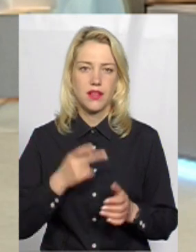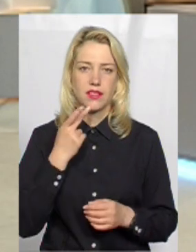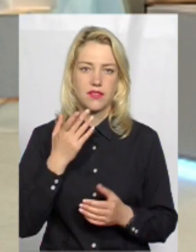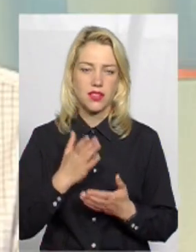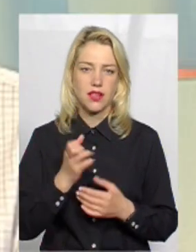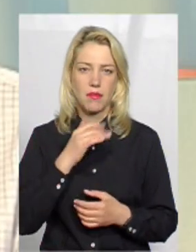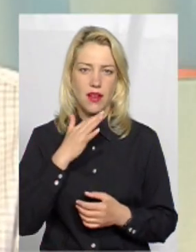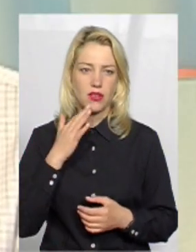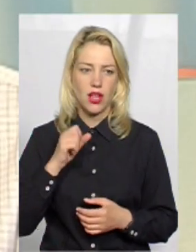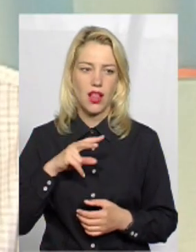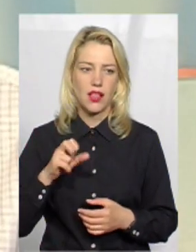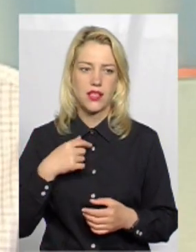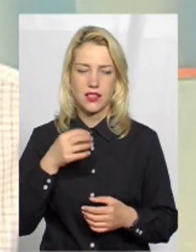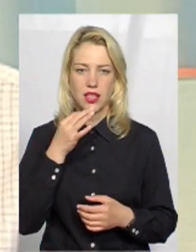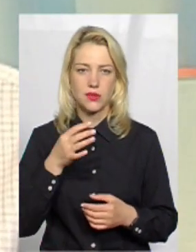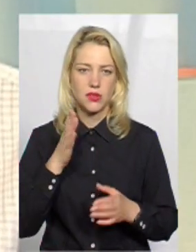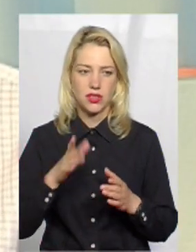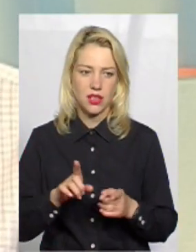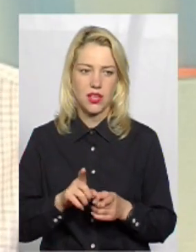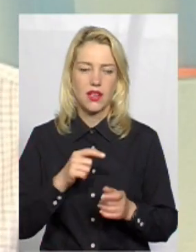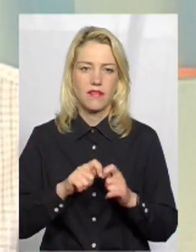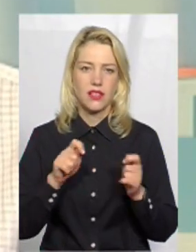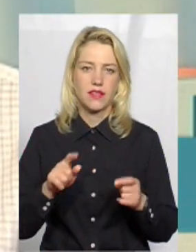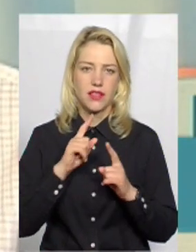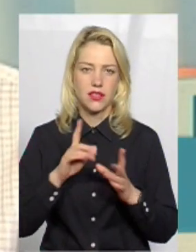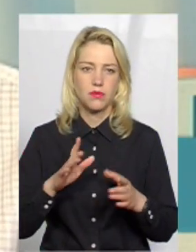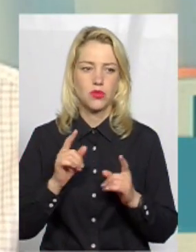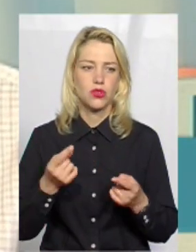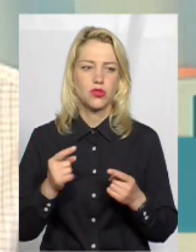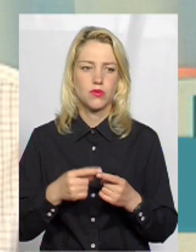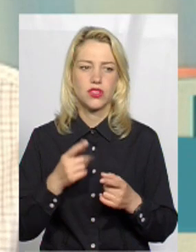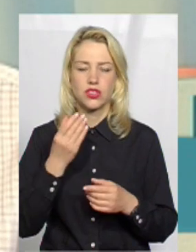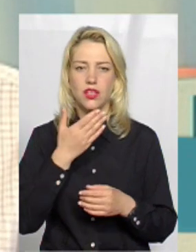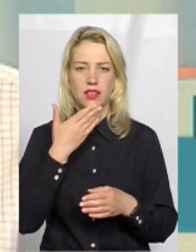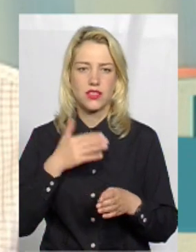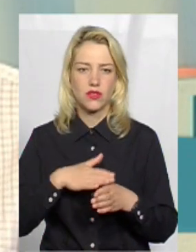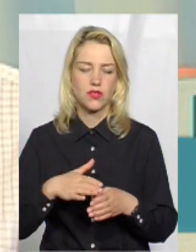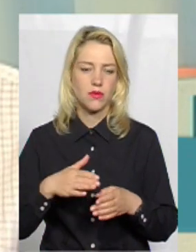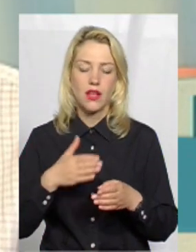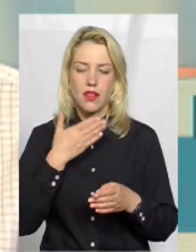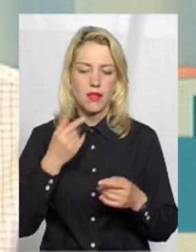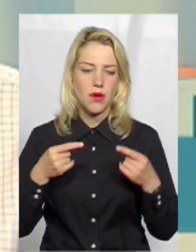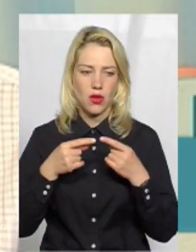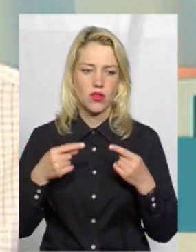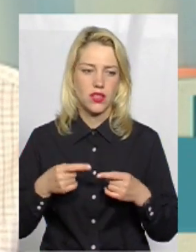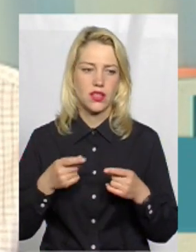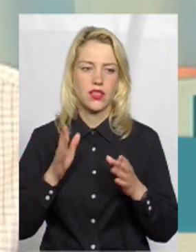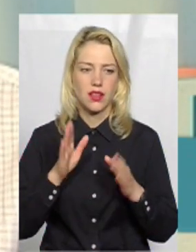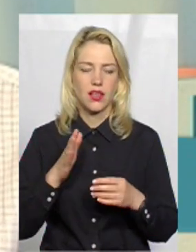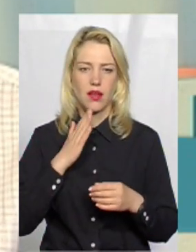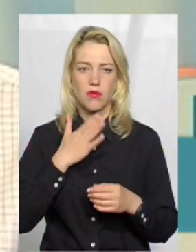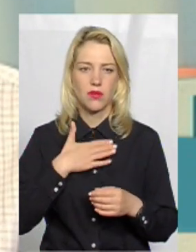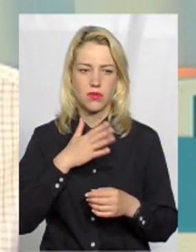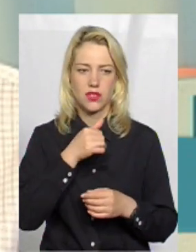є багато, але, скажімо так, поки що відкривати їх не буду, адже вони ще не зовсім конкретні, тому нехай це залишиться поки що